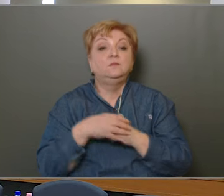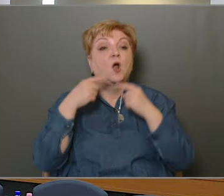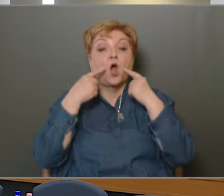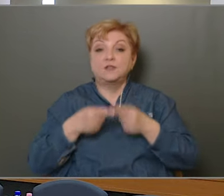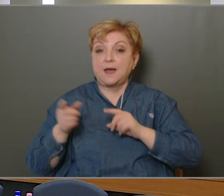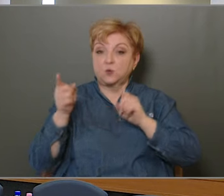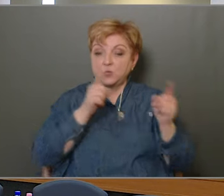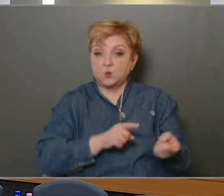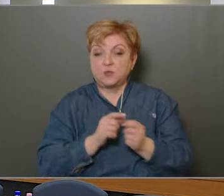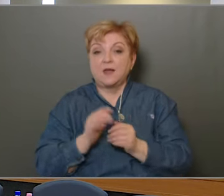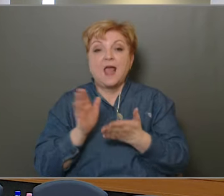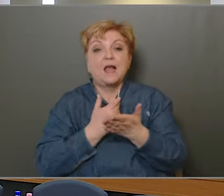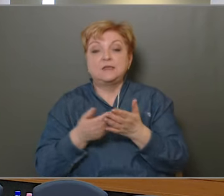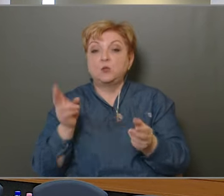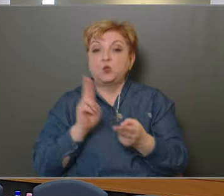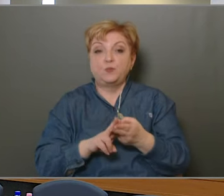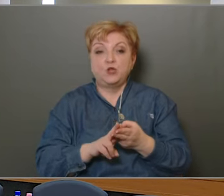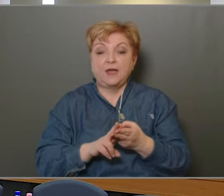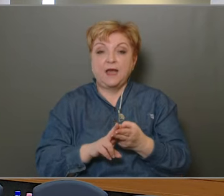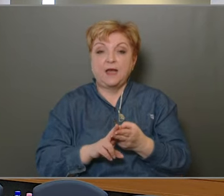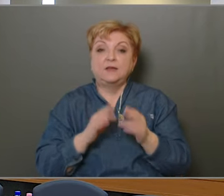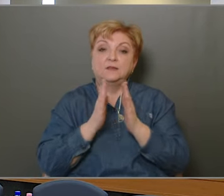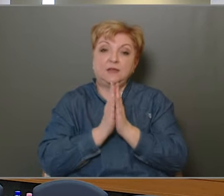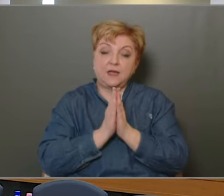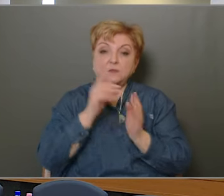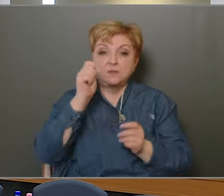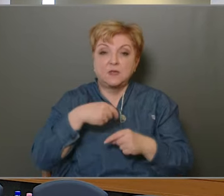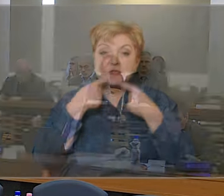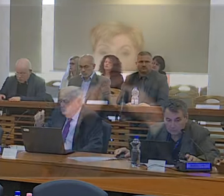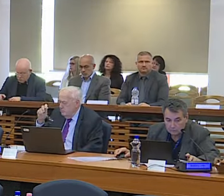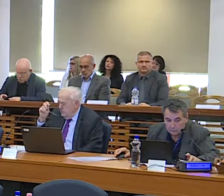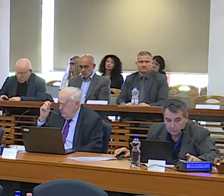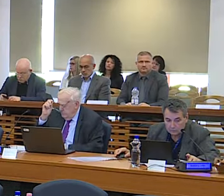Határozathozat arra kerül sor, egyszerű többséggel kell döntenünk, kérem döntsünk